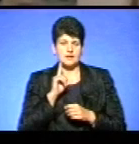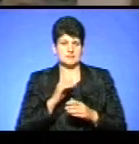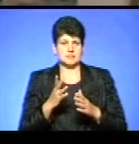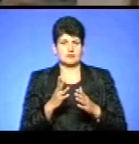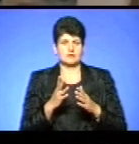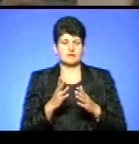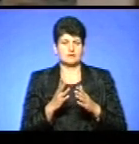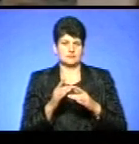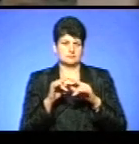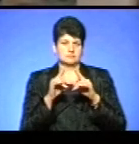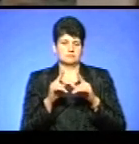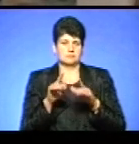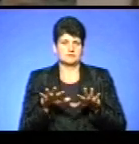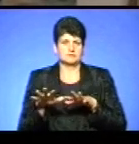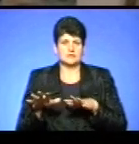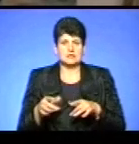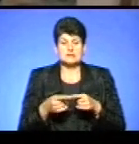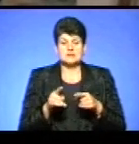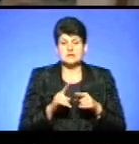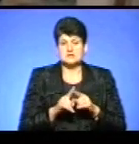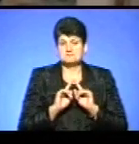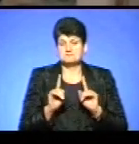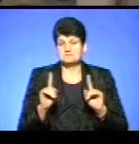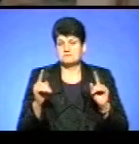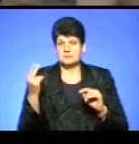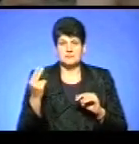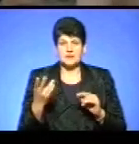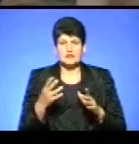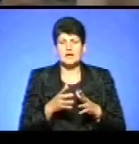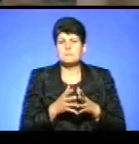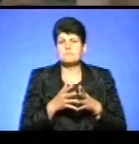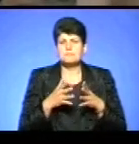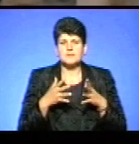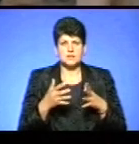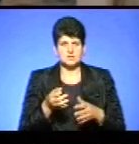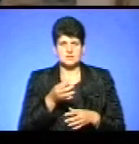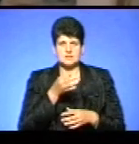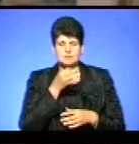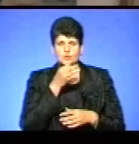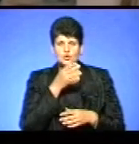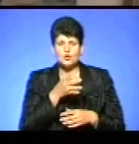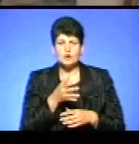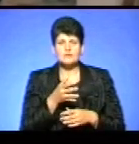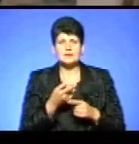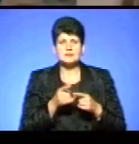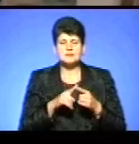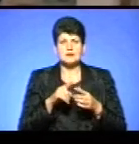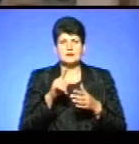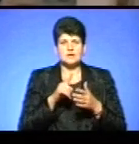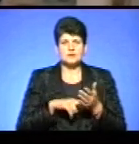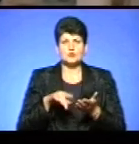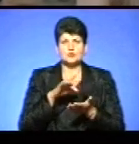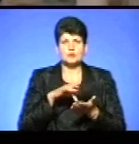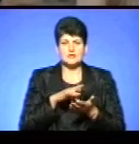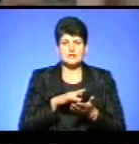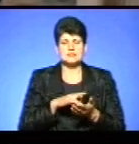по-своєму, такі ключові творіння митців. Але найбільше, звичайно, мені сподобалася картина, присвячена релігійній столиці з нашого